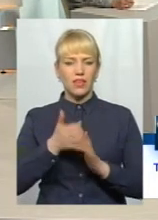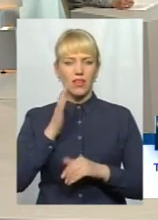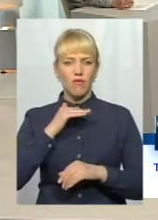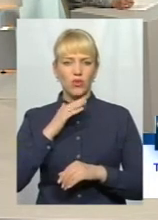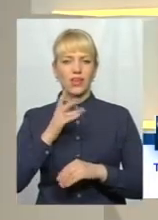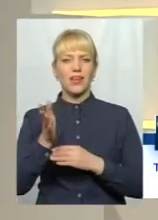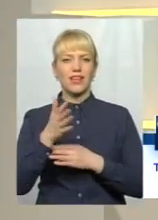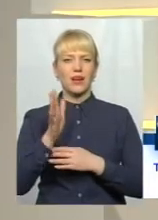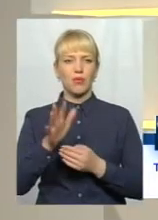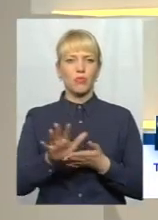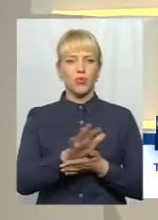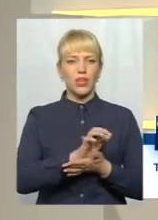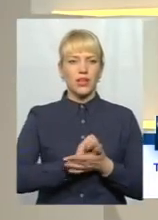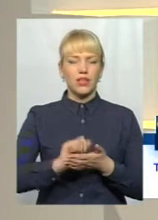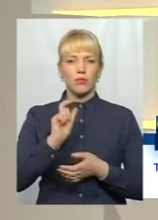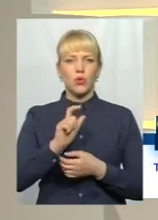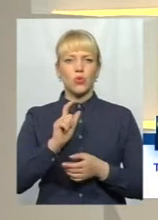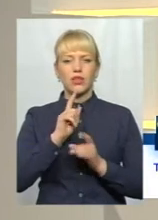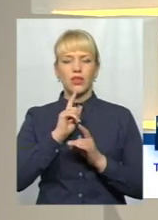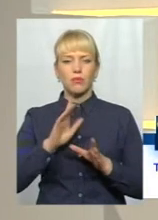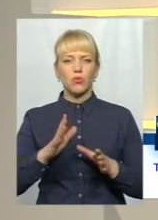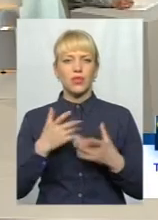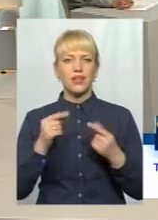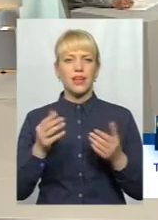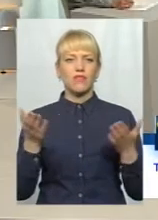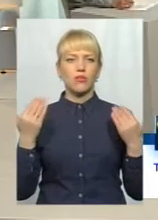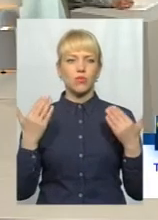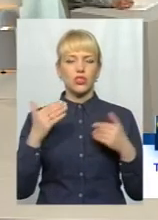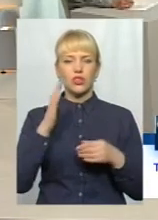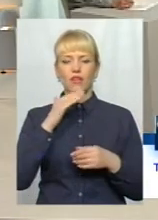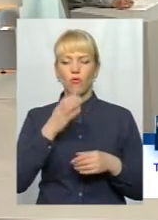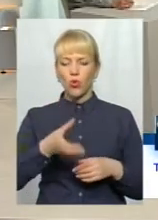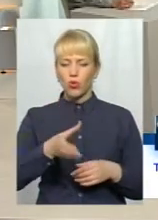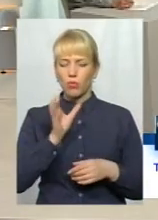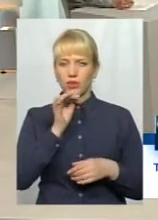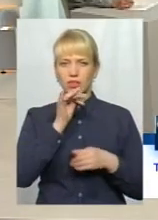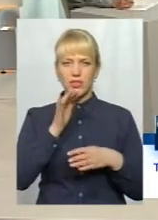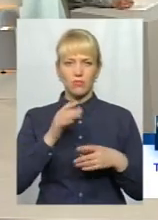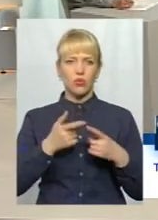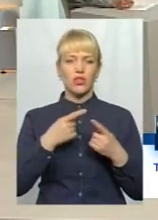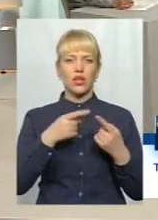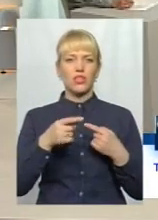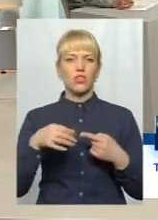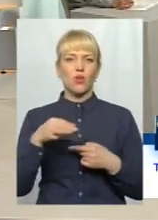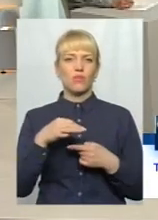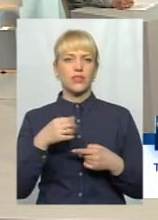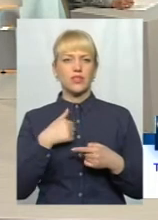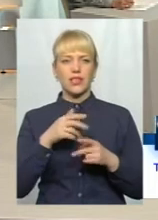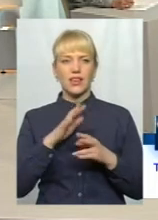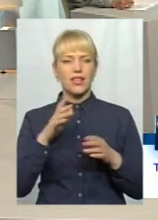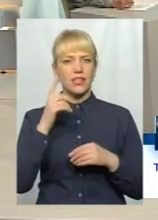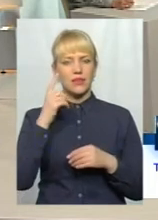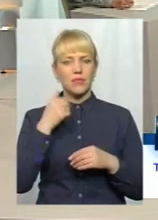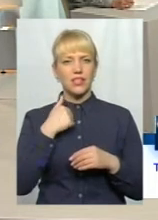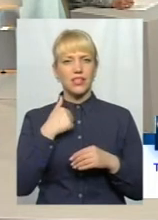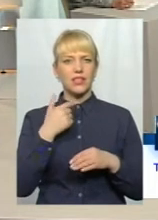гинути. І людям не буде до них почити. І пити воду не зможуть в іншій області. Розумієте? Мені